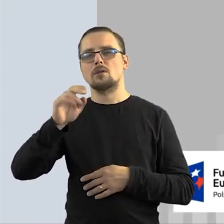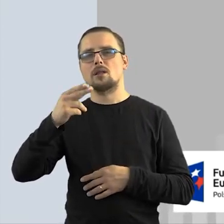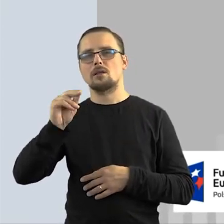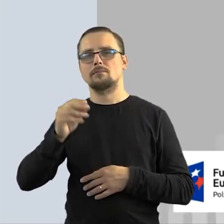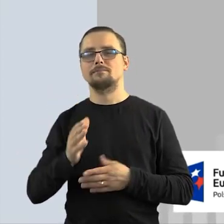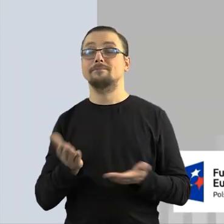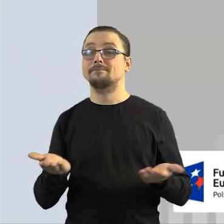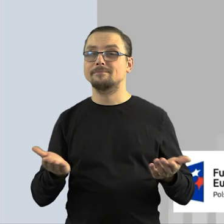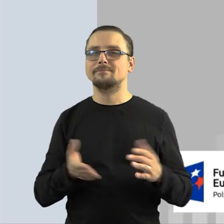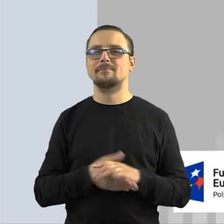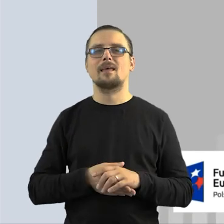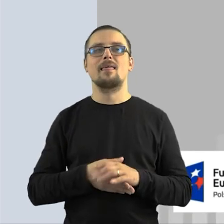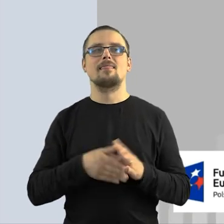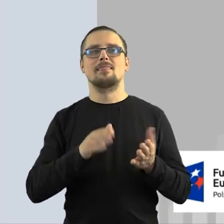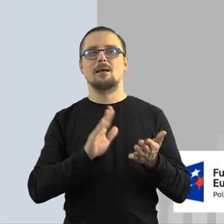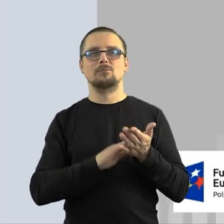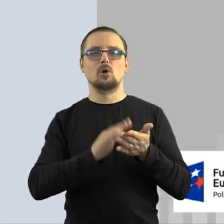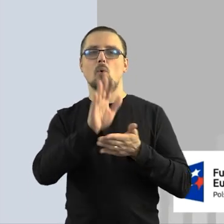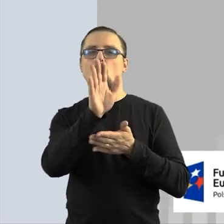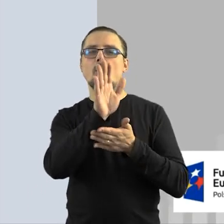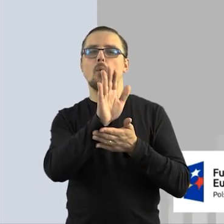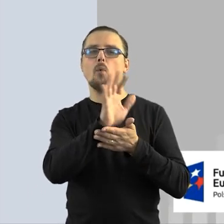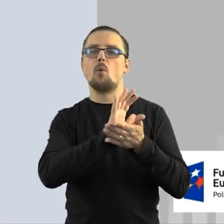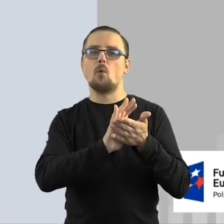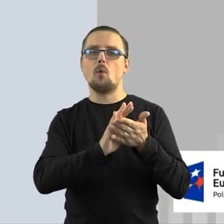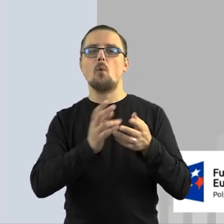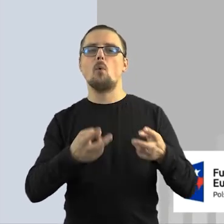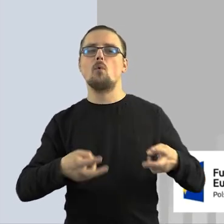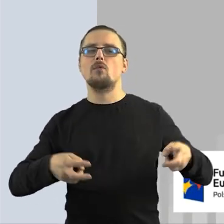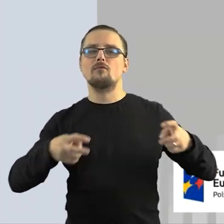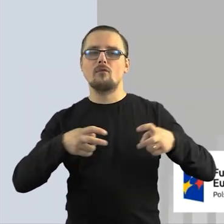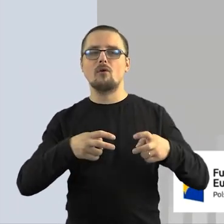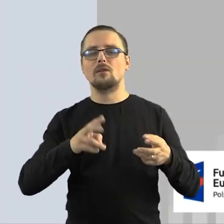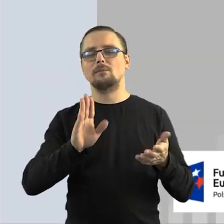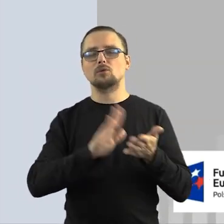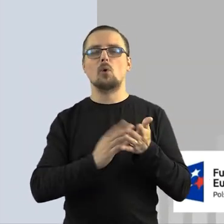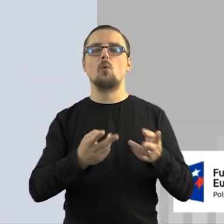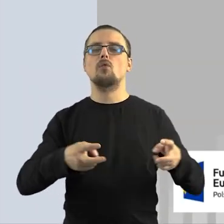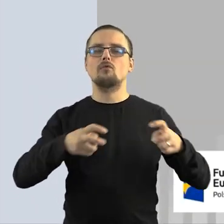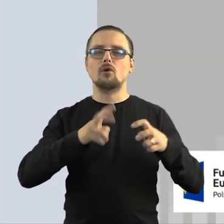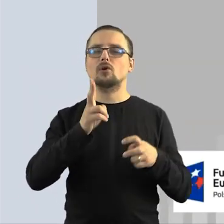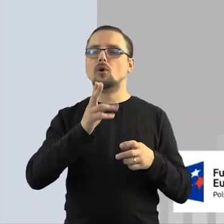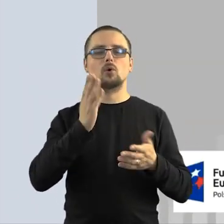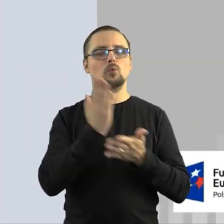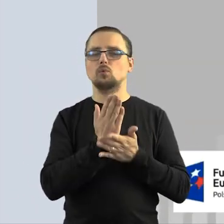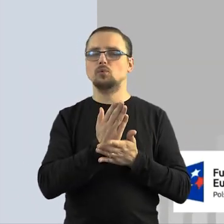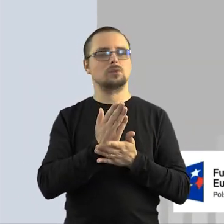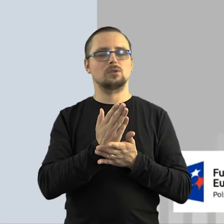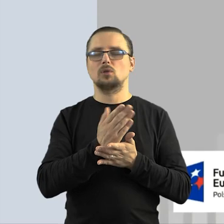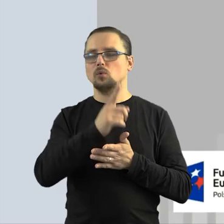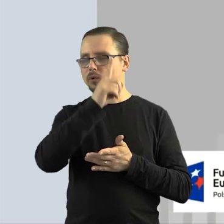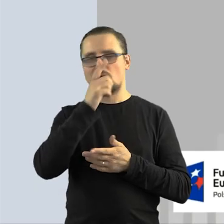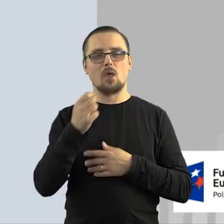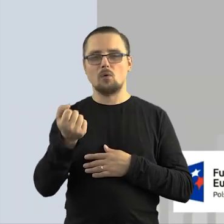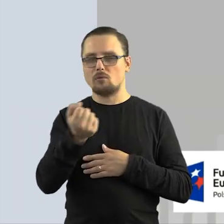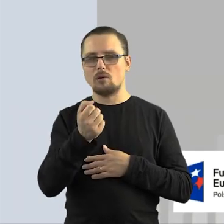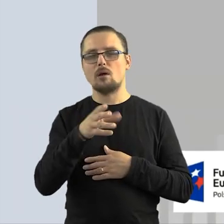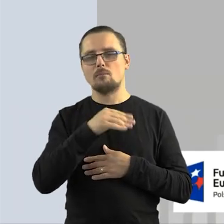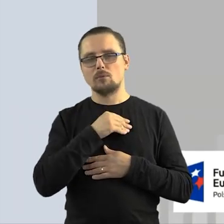procedurę tego, jak sprawić, żeby utwory, z których już nikt nie korzysta komercyjnie, żeby